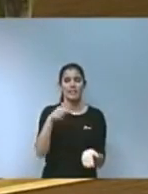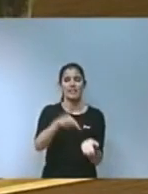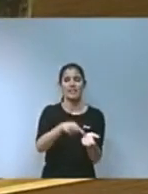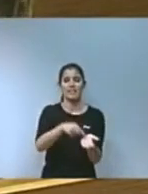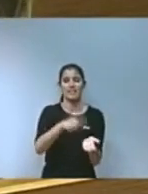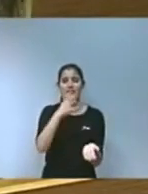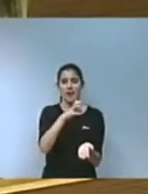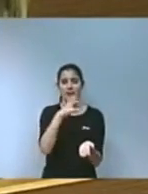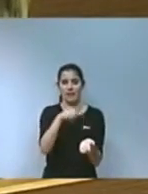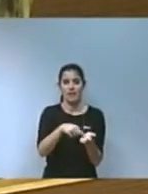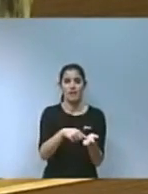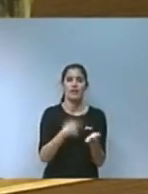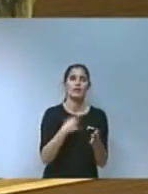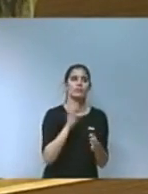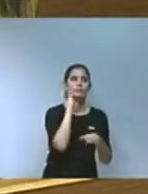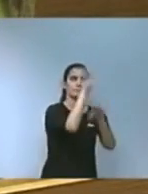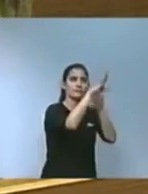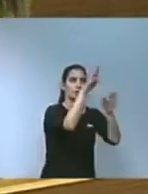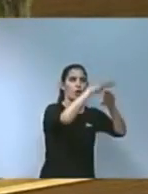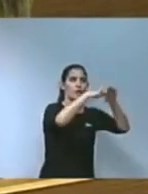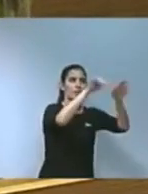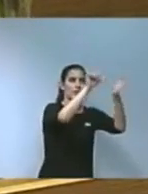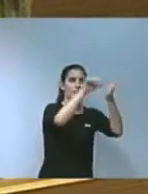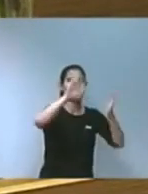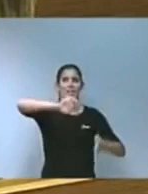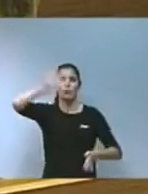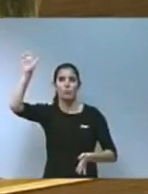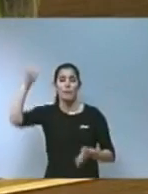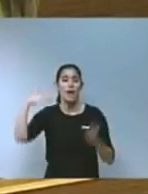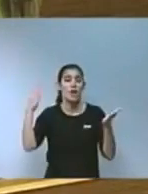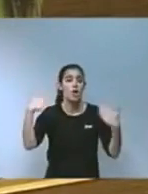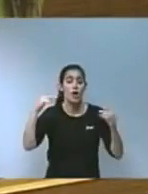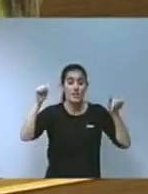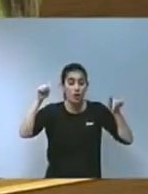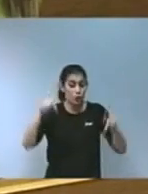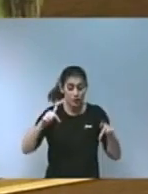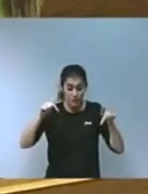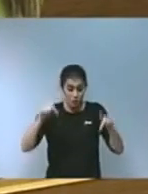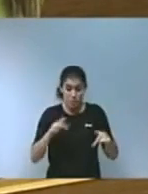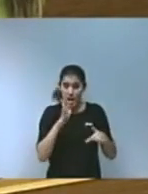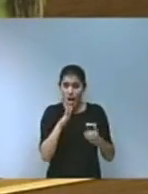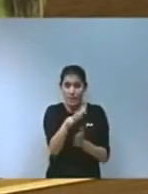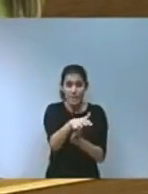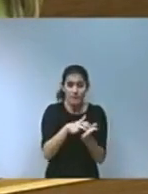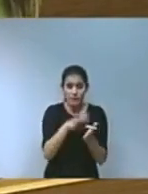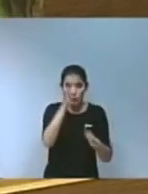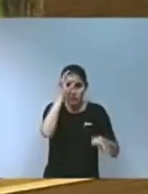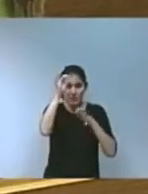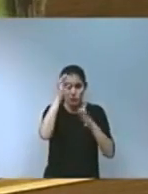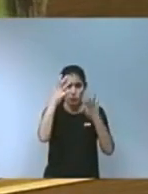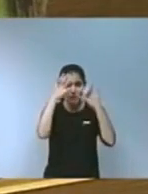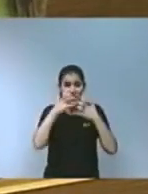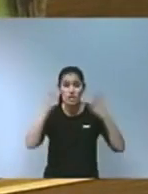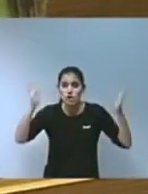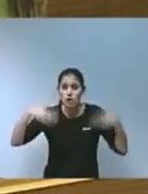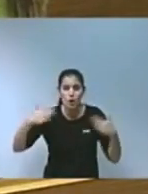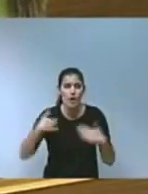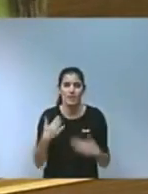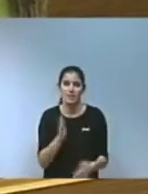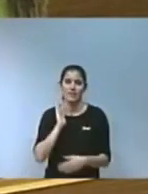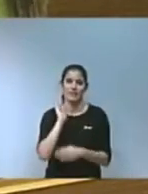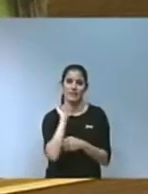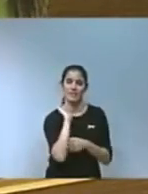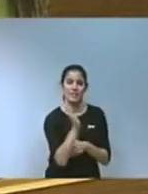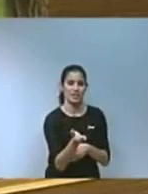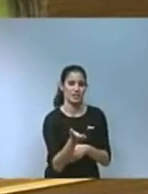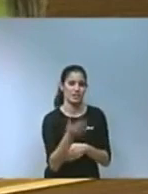al govern central i a Europa no existeixen avui per avui informes rigorosos sobre les repercussions de Mercosur i volem